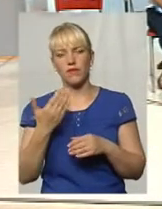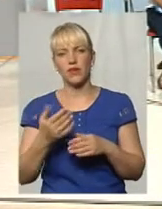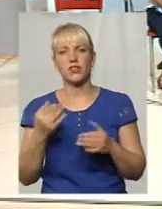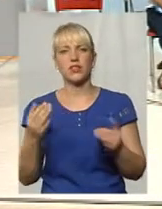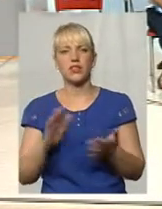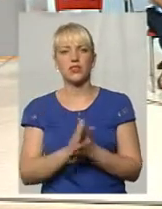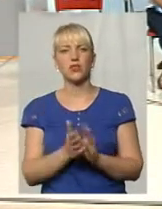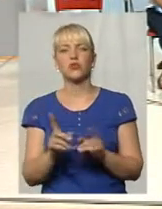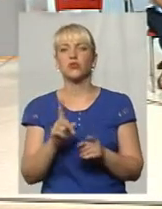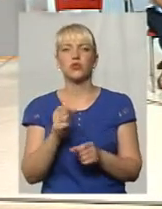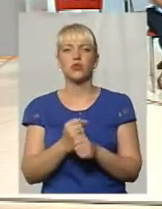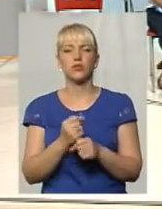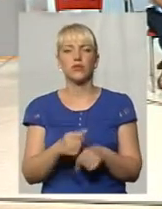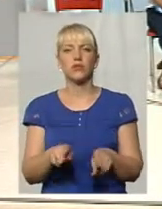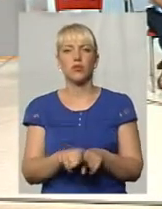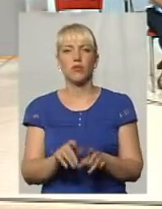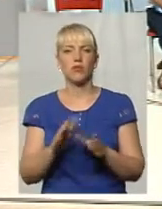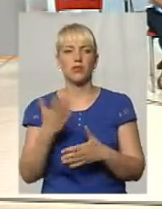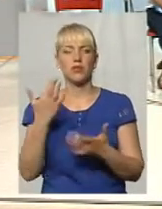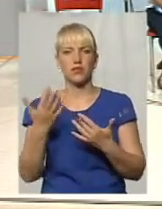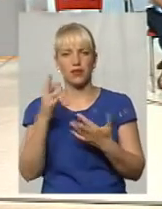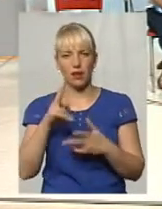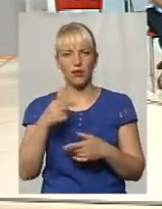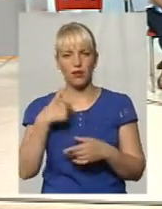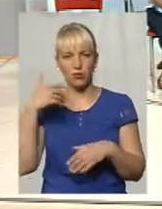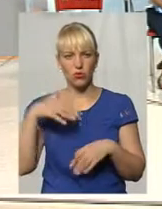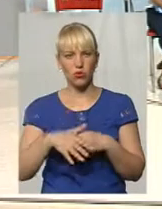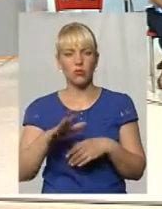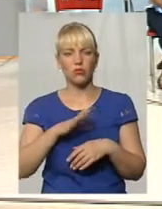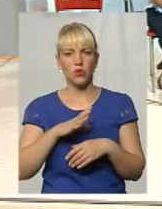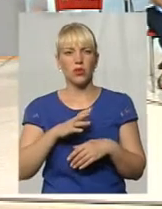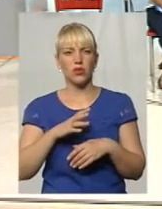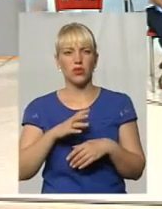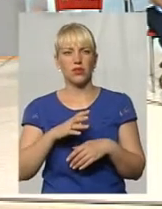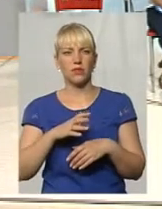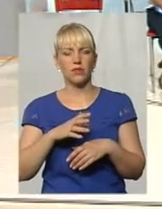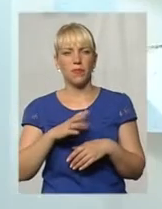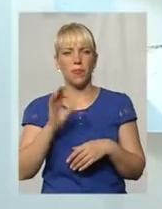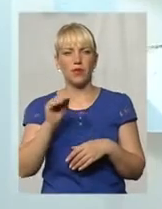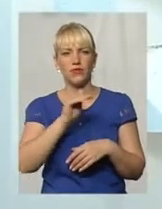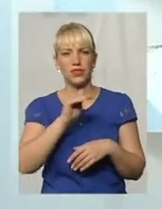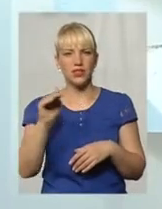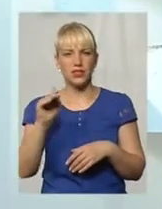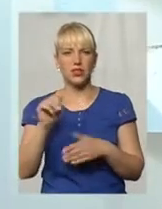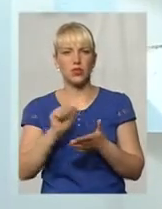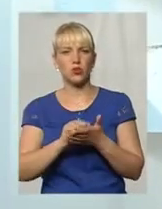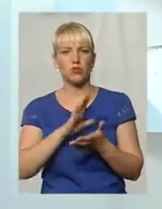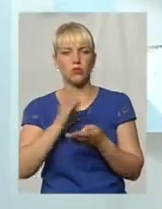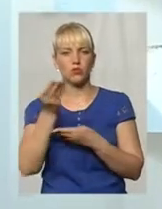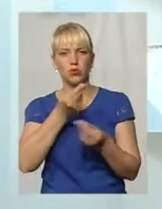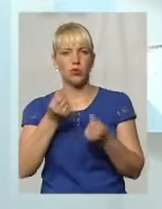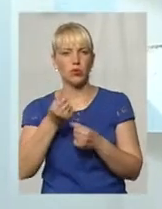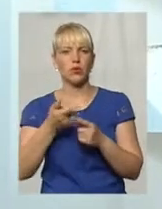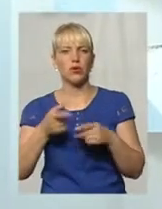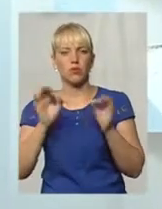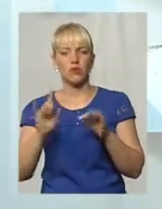Що робити в такому випадку? Наскільки я зрозумів, що були підроблені офіційні документи? З даного приводу, ви правильно робили, що подавали